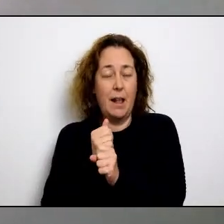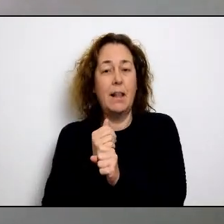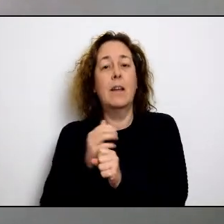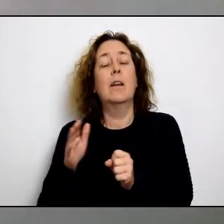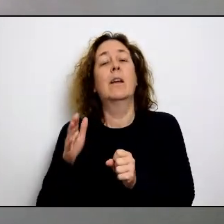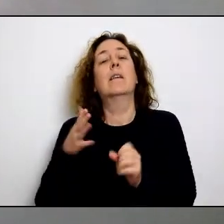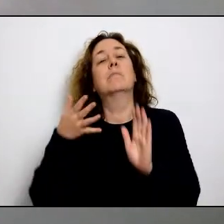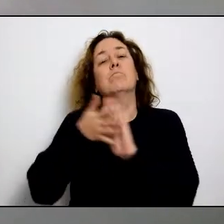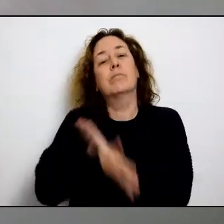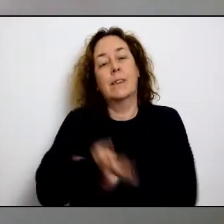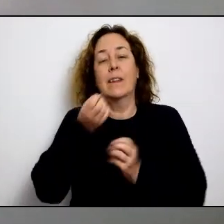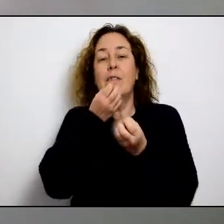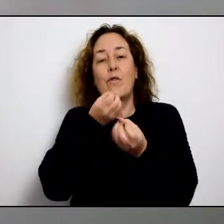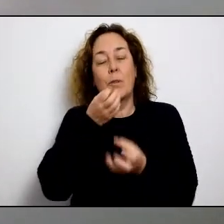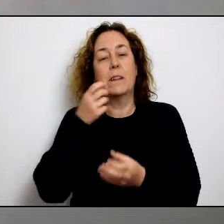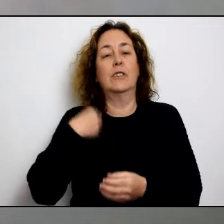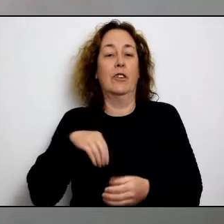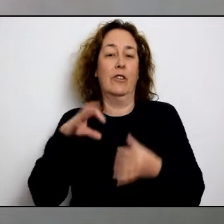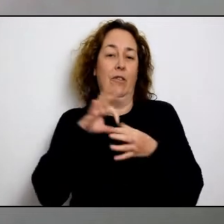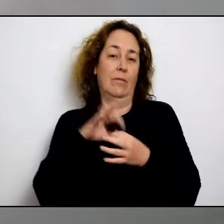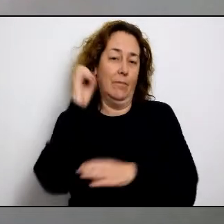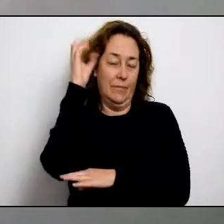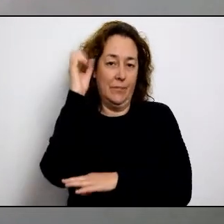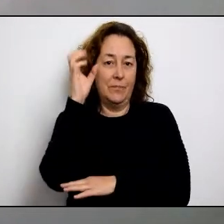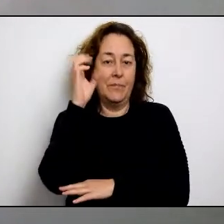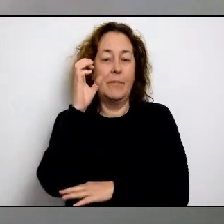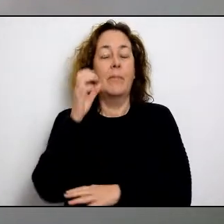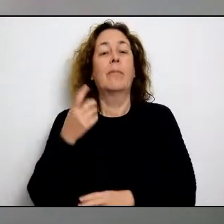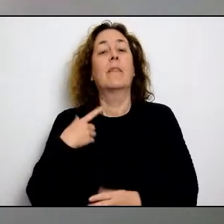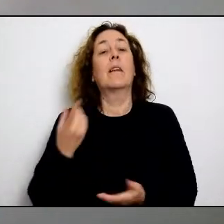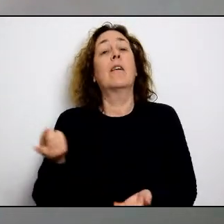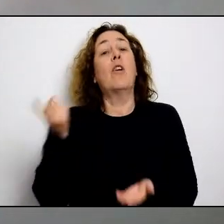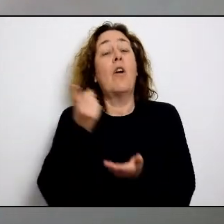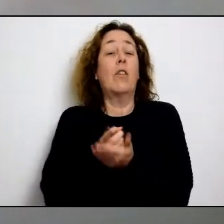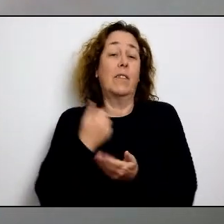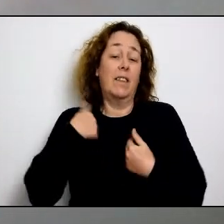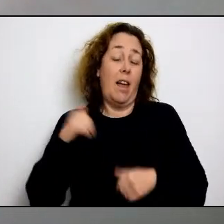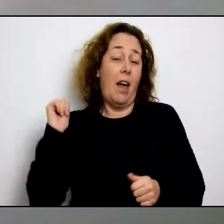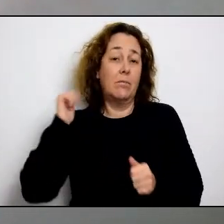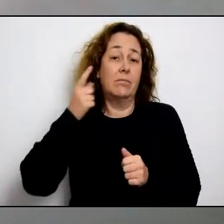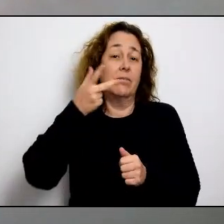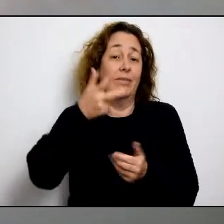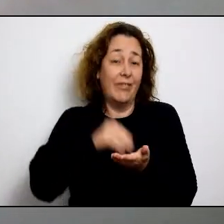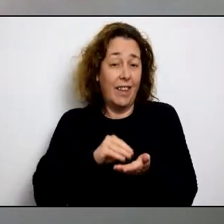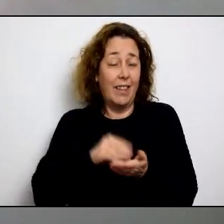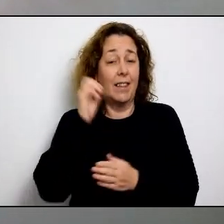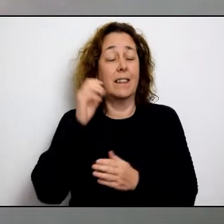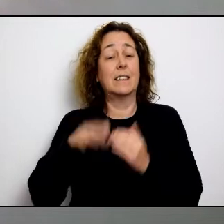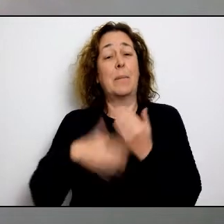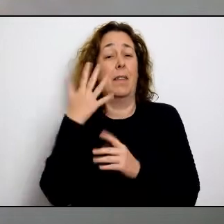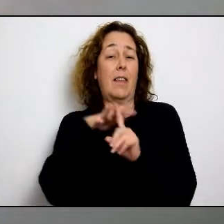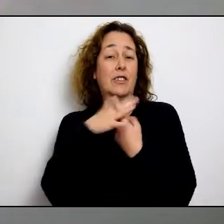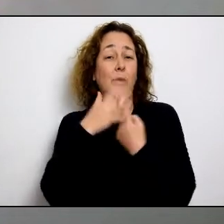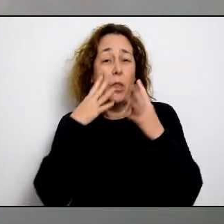en els mitjans de comunicació per fer el seguiment des dels seus centres de treball i poder donar cobertura a aquesta informació que es desprendrà de se